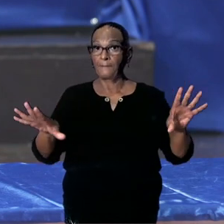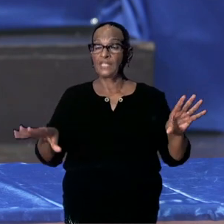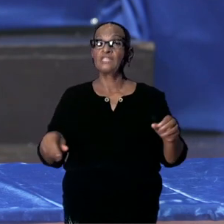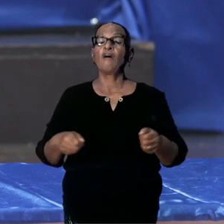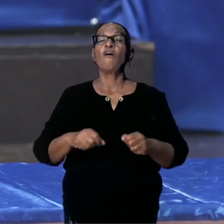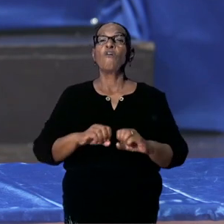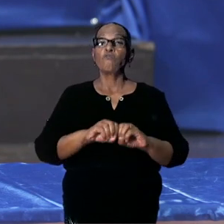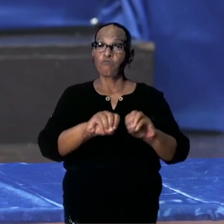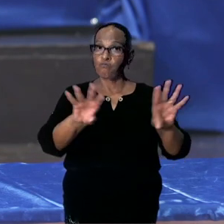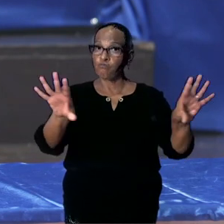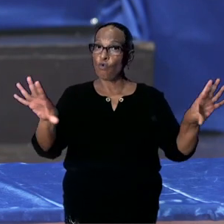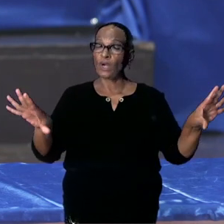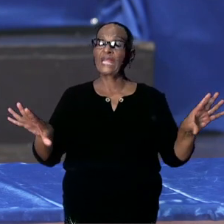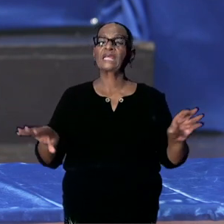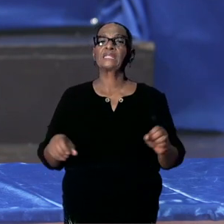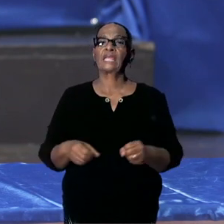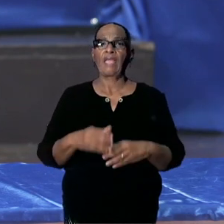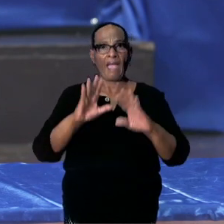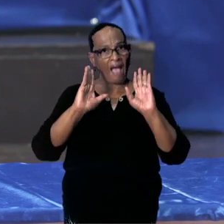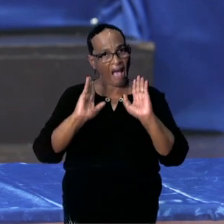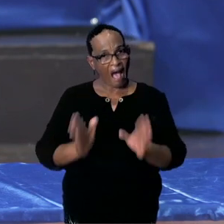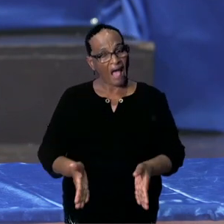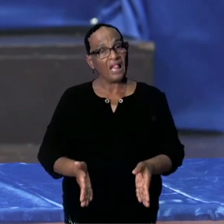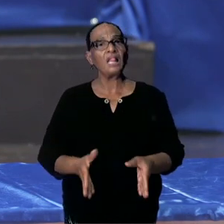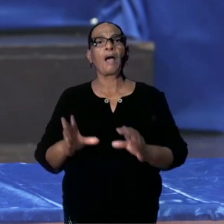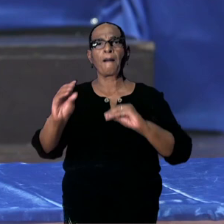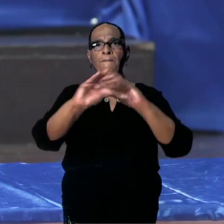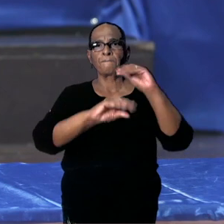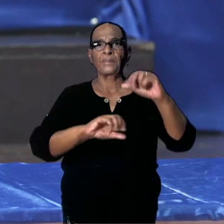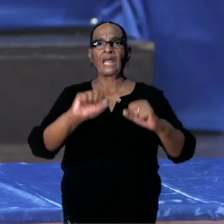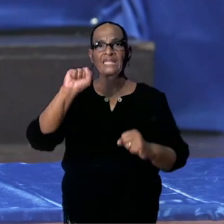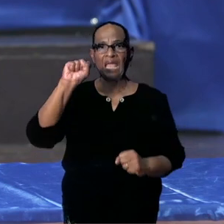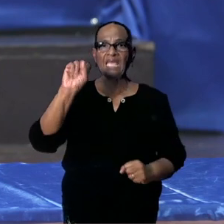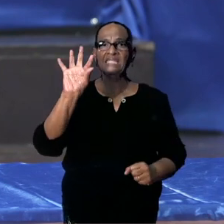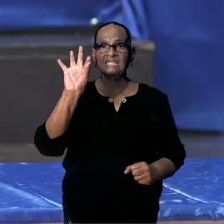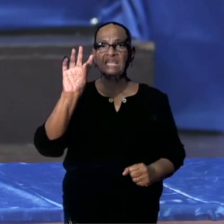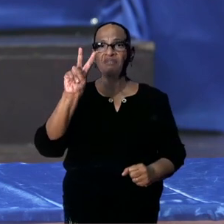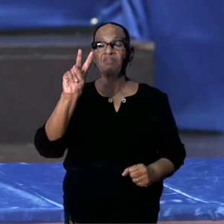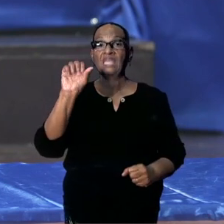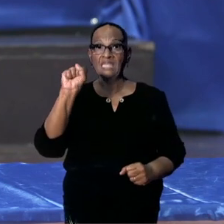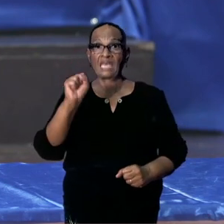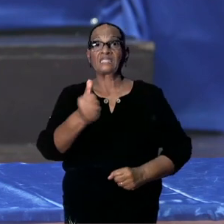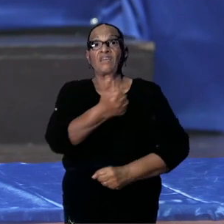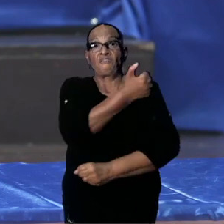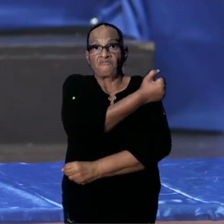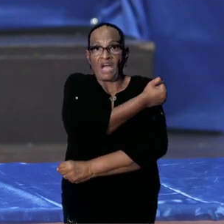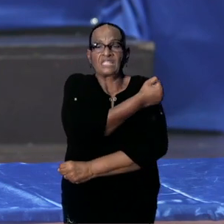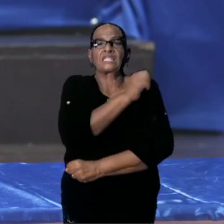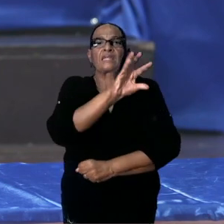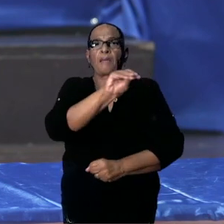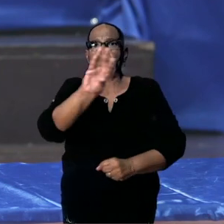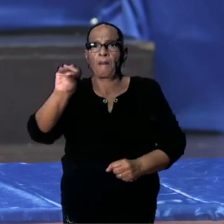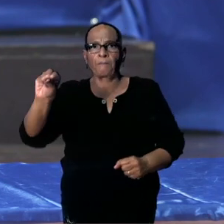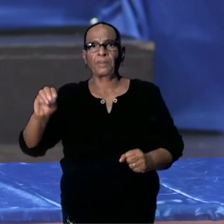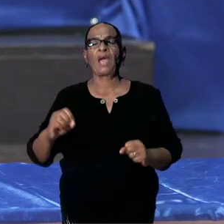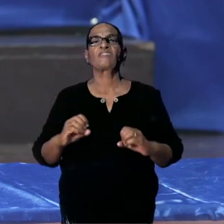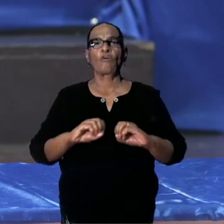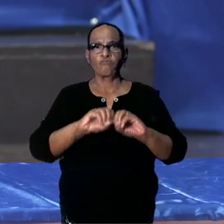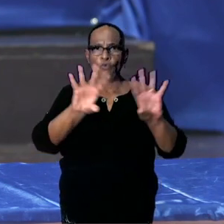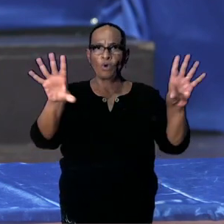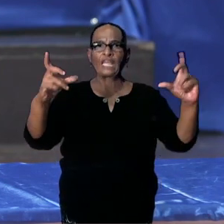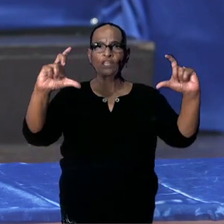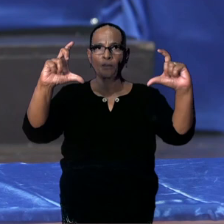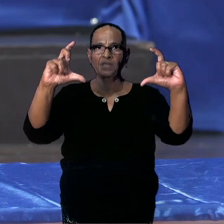voorlichtingcampagne, dus voor het vaccin. De voorlichting met betrekking tot het vaccin zal dus worden